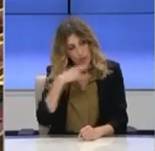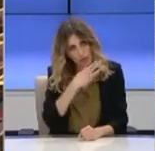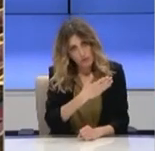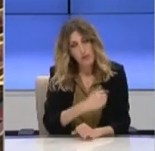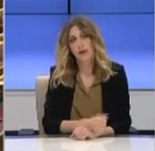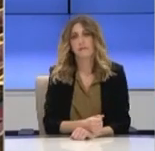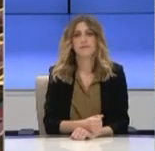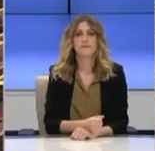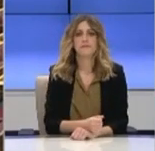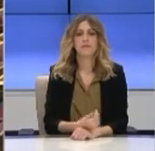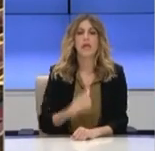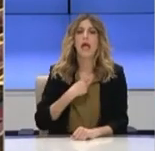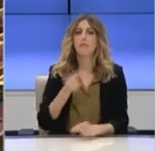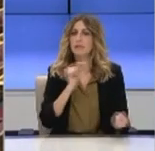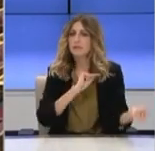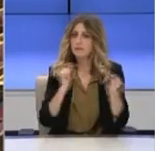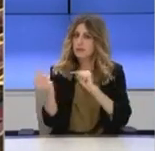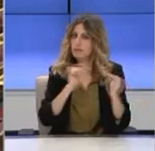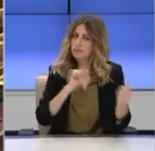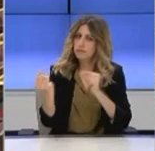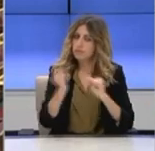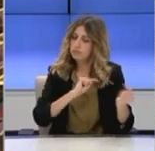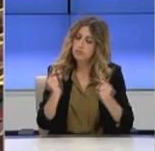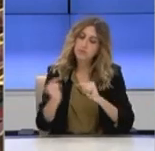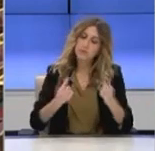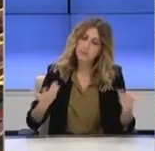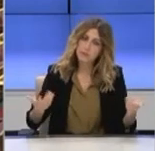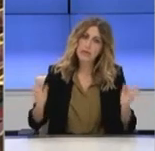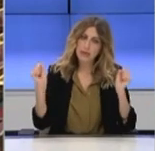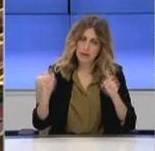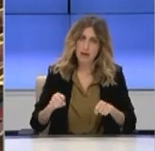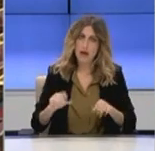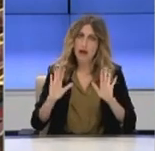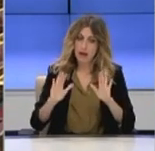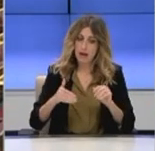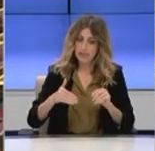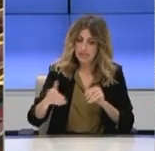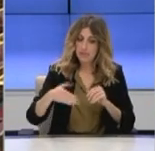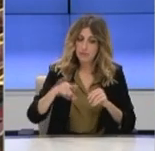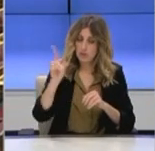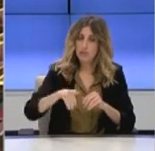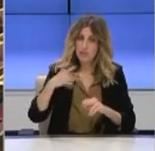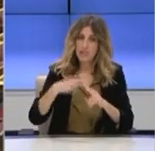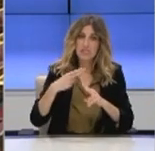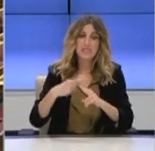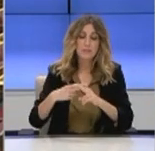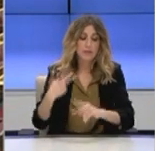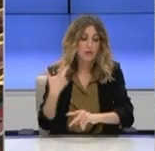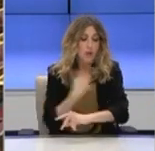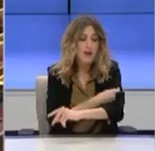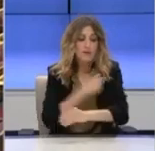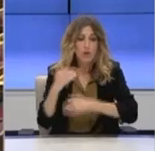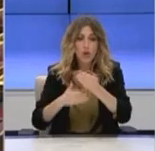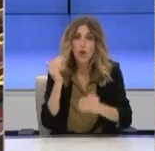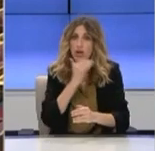έχει πολύ μεγάλη σημασία τις επόμενες μέρες ο ρυθμός εμβολιασμού να